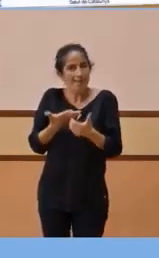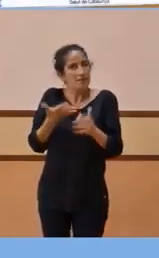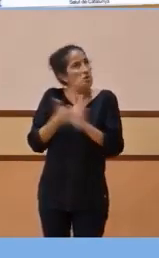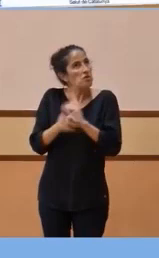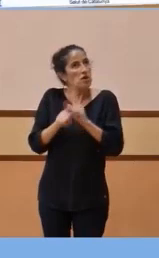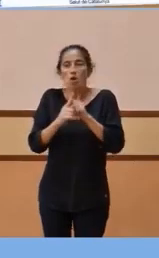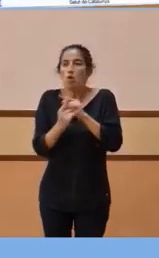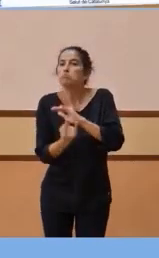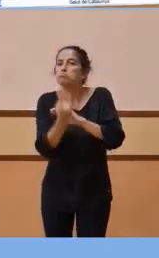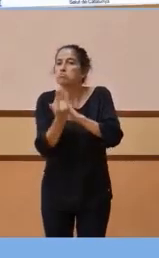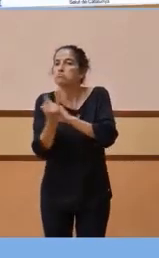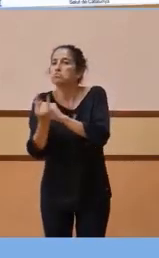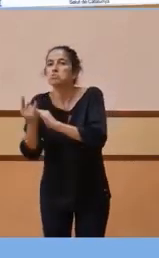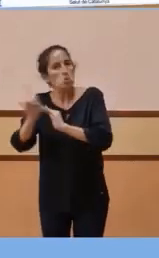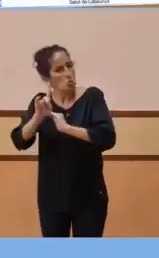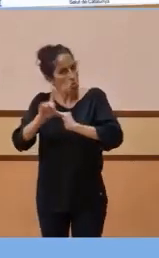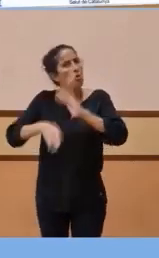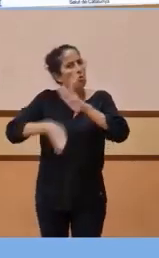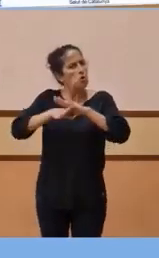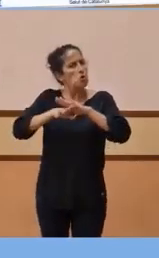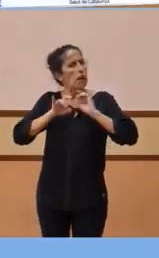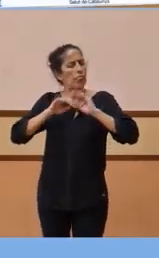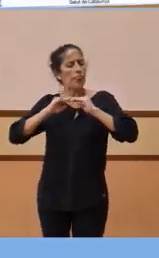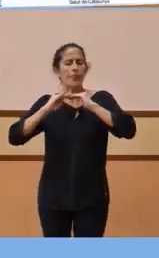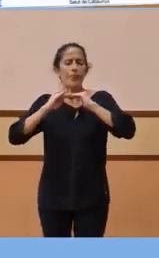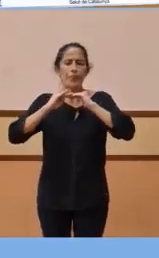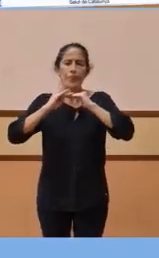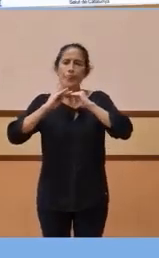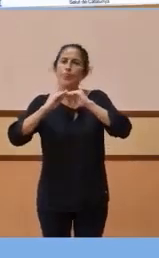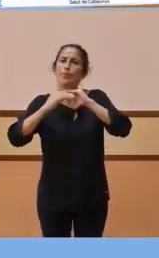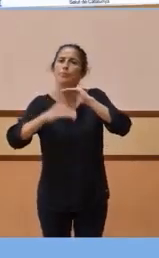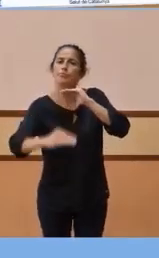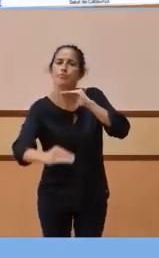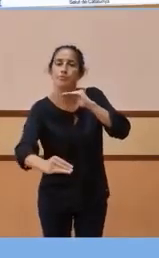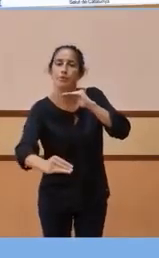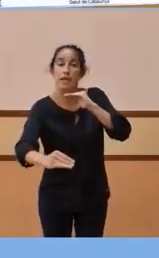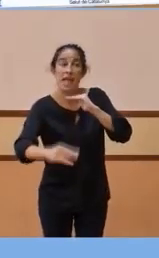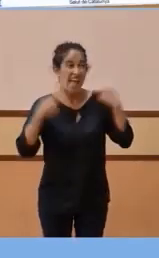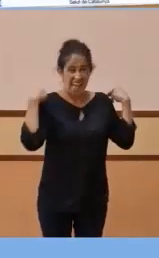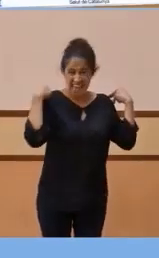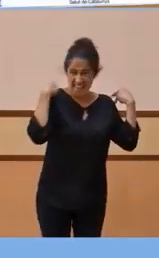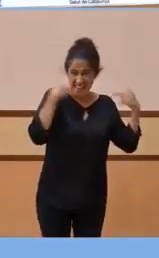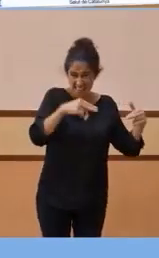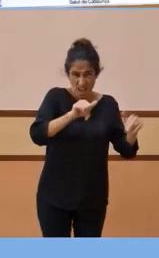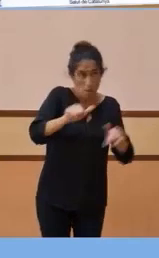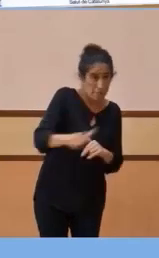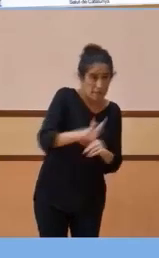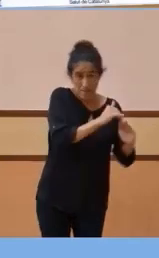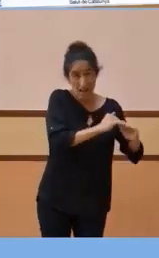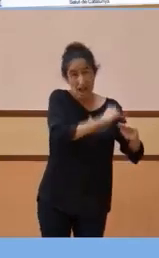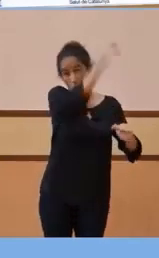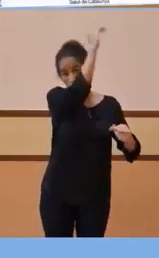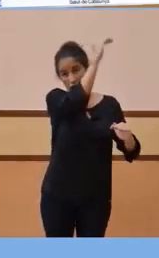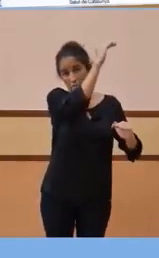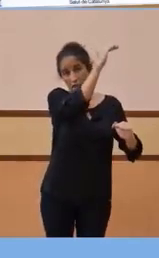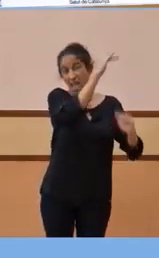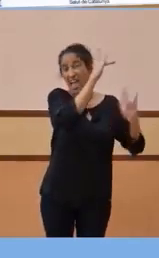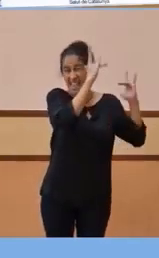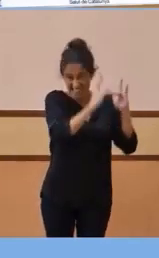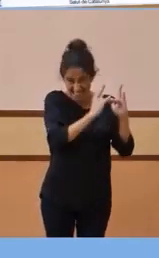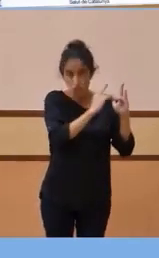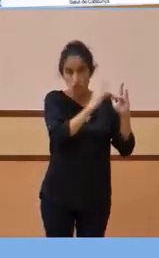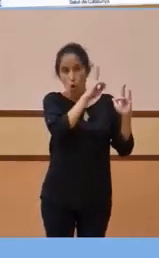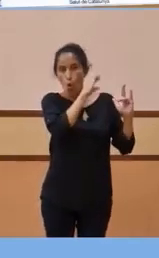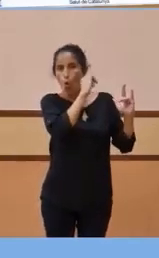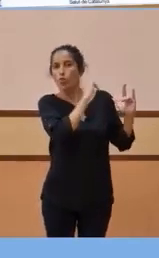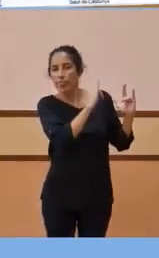repunt, sinó que segueix aquesta tendència a la baixa. Lleida en la primera onada, en llits hospitalaris, en persones ocupant